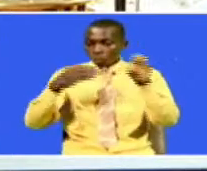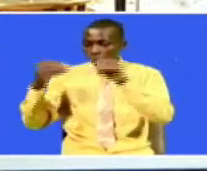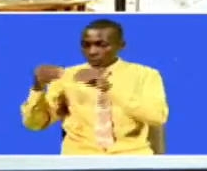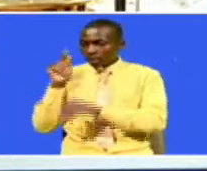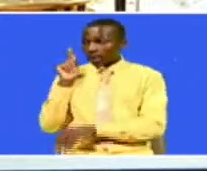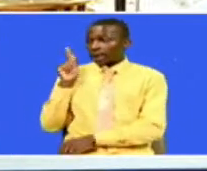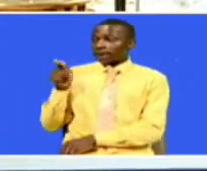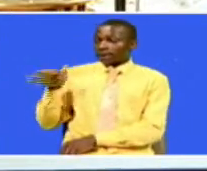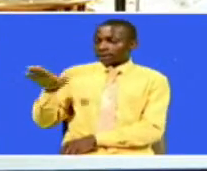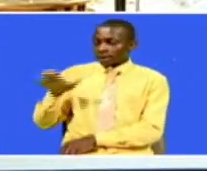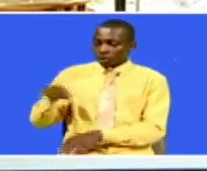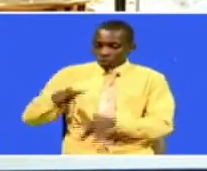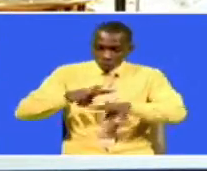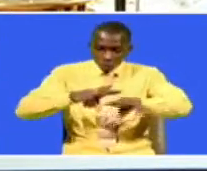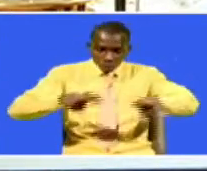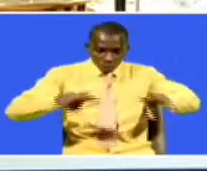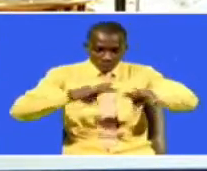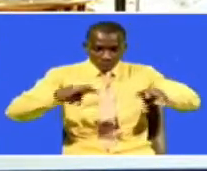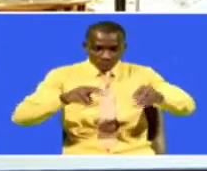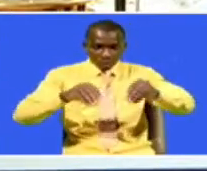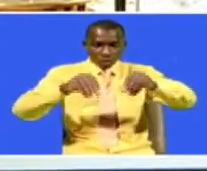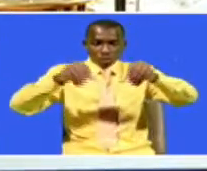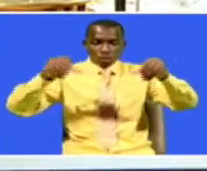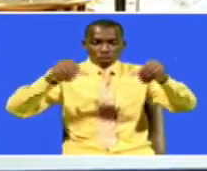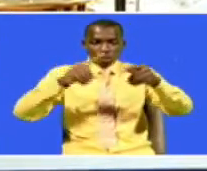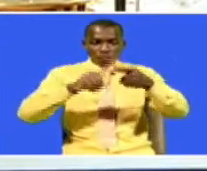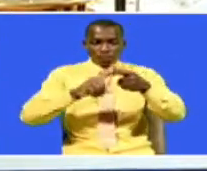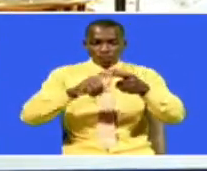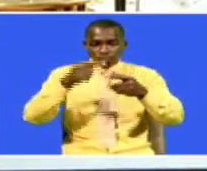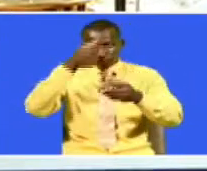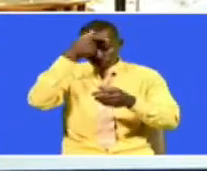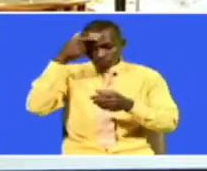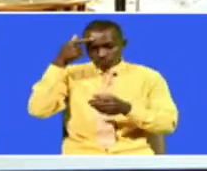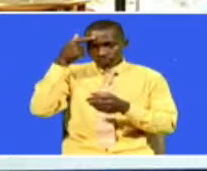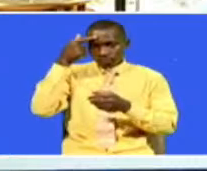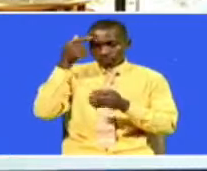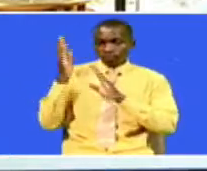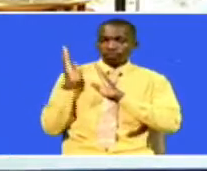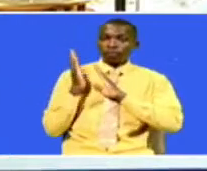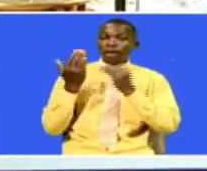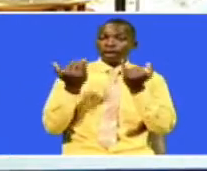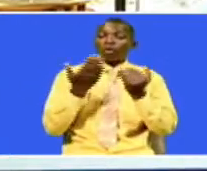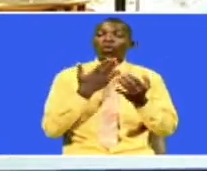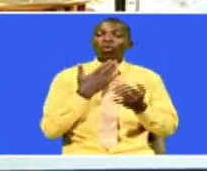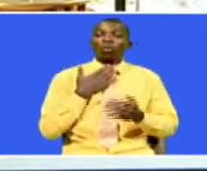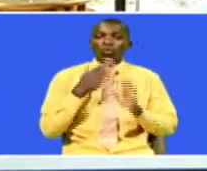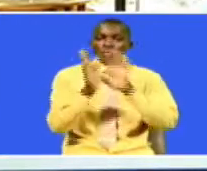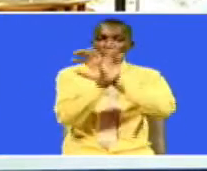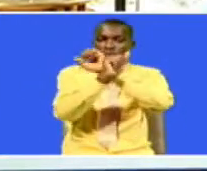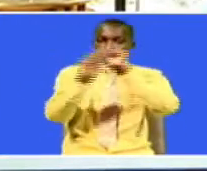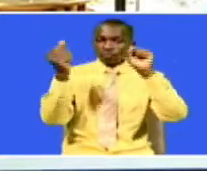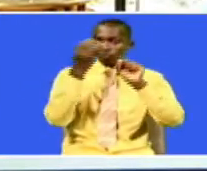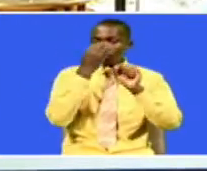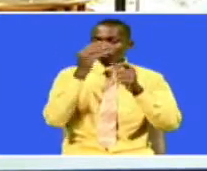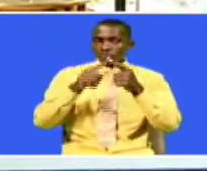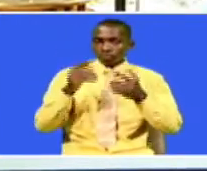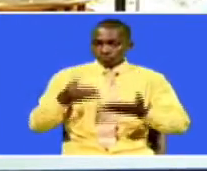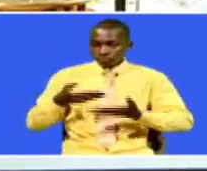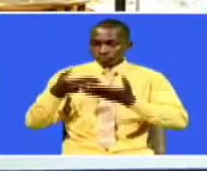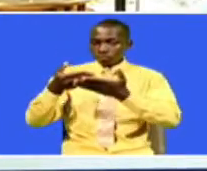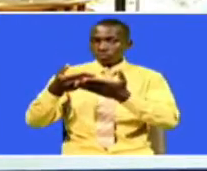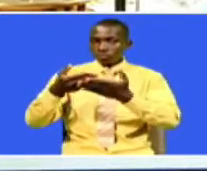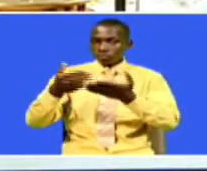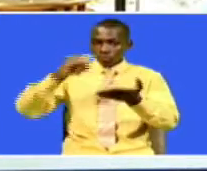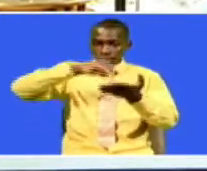ili kutafuta suluhu ya kudumu ya utovu usalama. Aida wanataka Ruto kwa shirikisha viongozi wa kidini